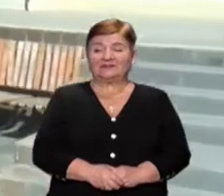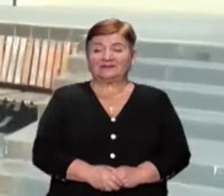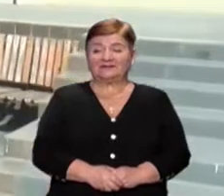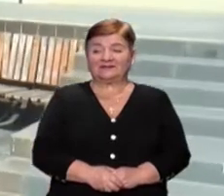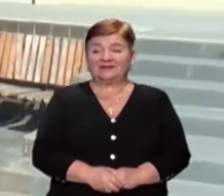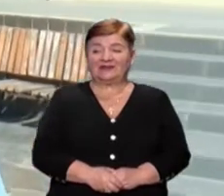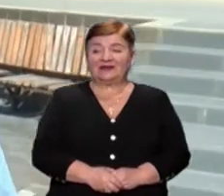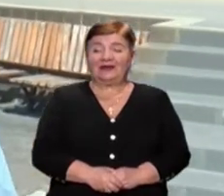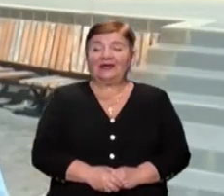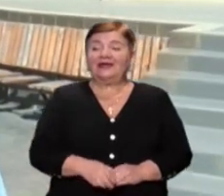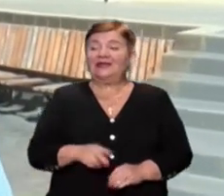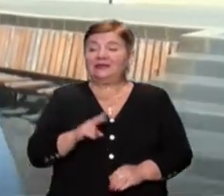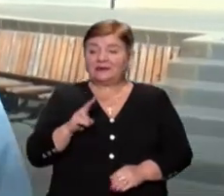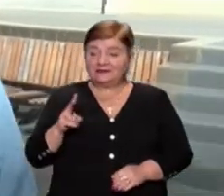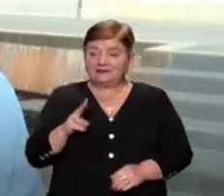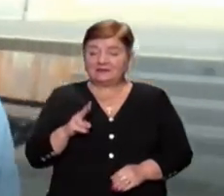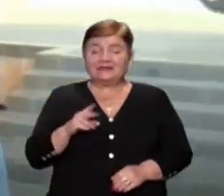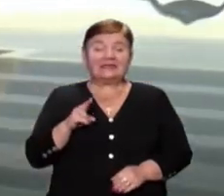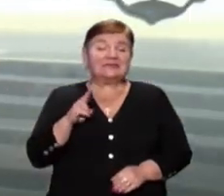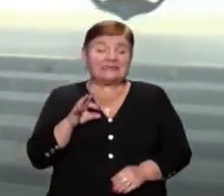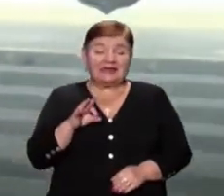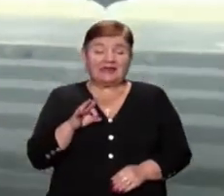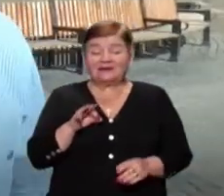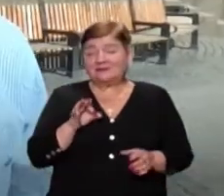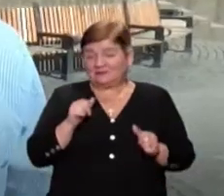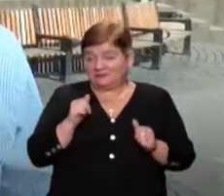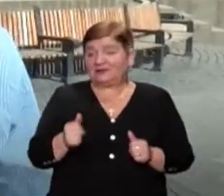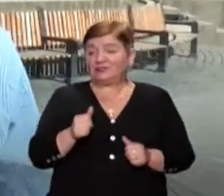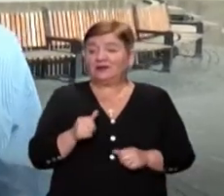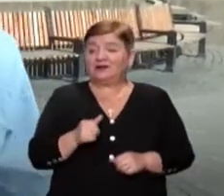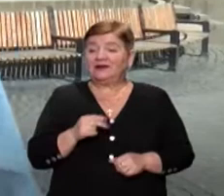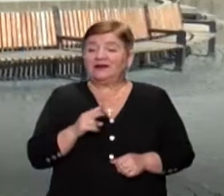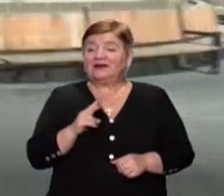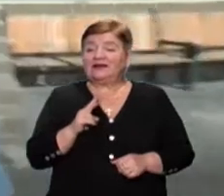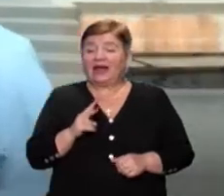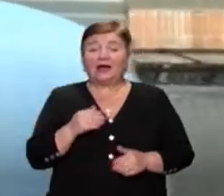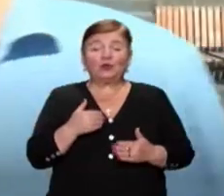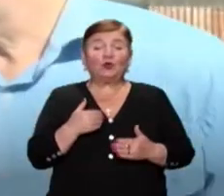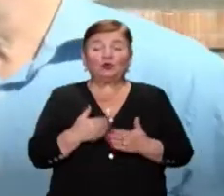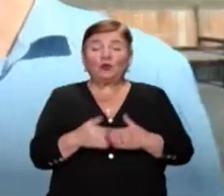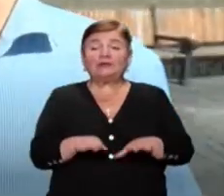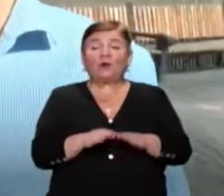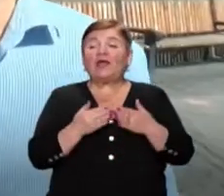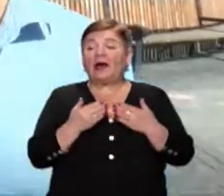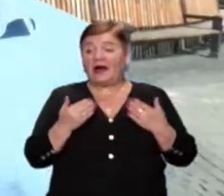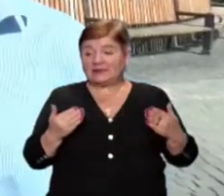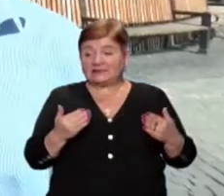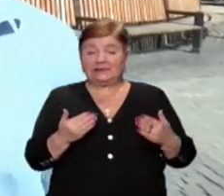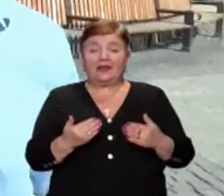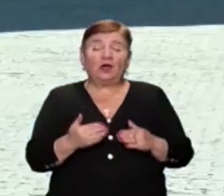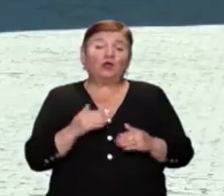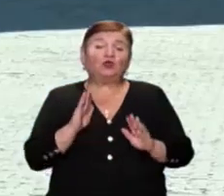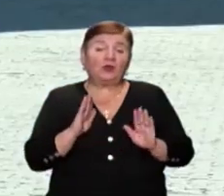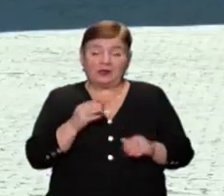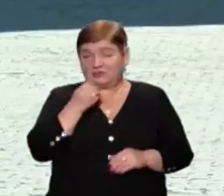А як вам масочка? Добре, красиво масочка. А як ставитися до такої акції? Ну, так тільки з доброї